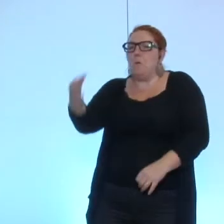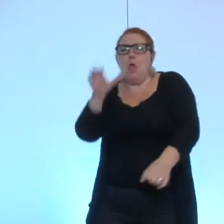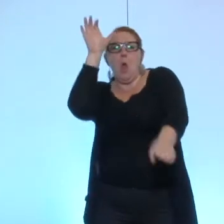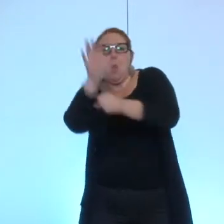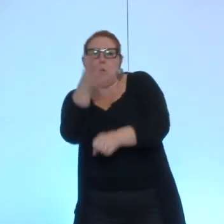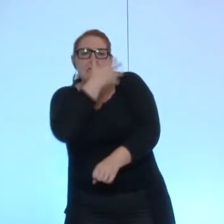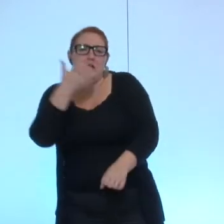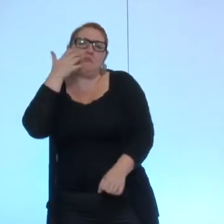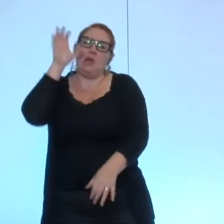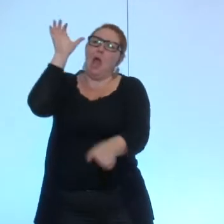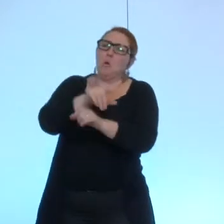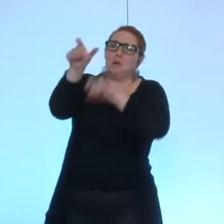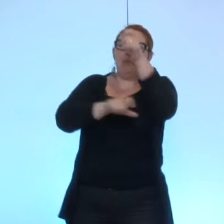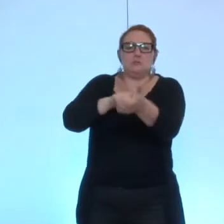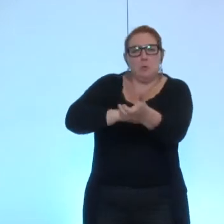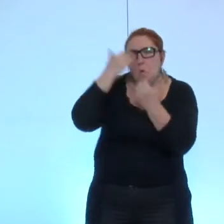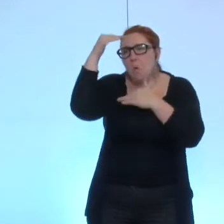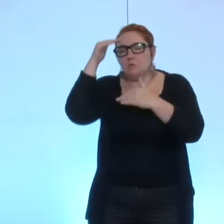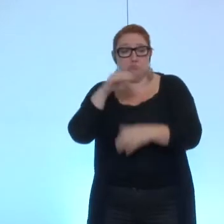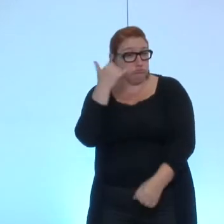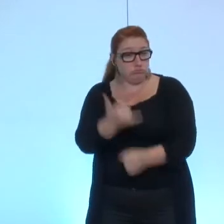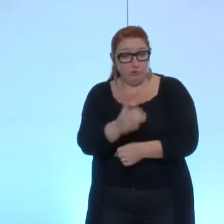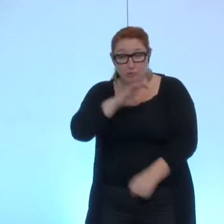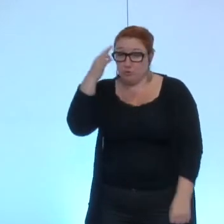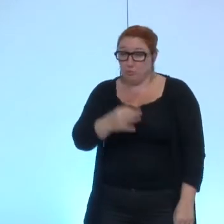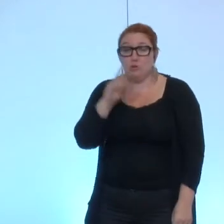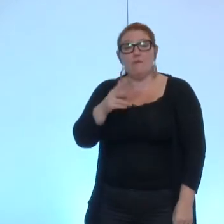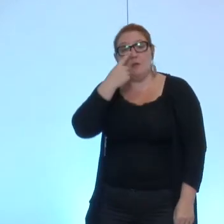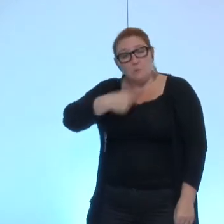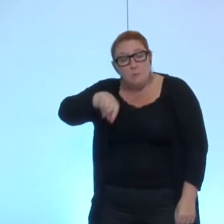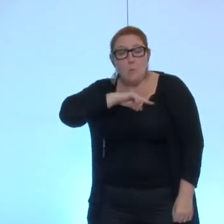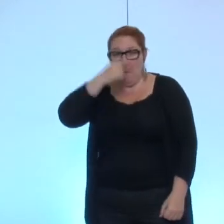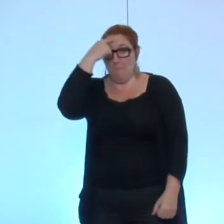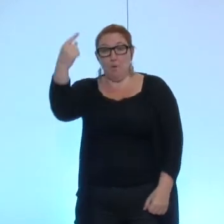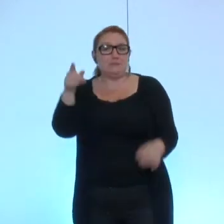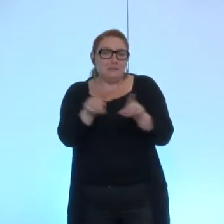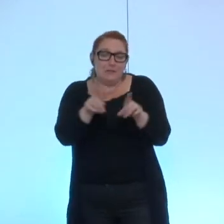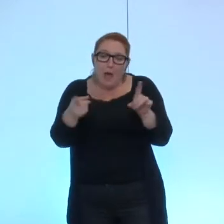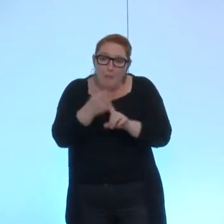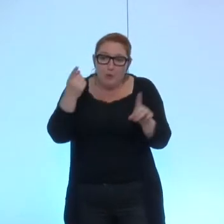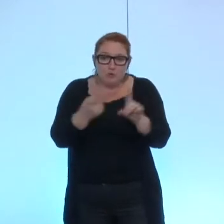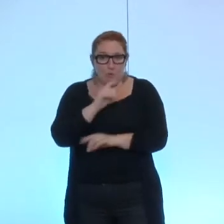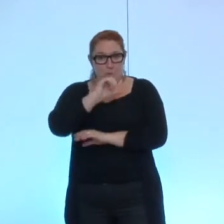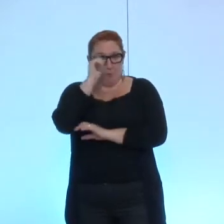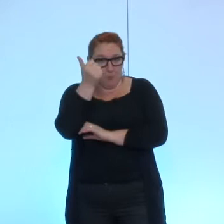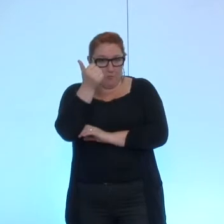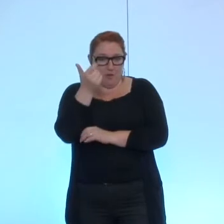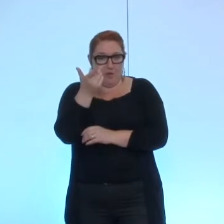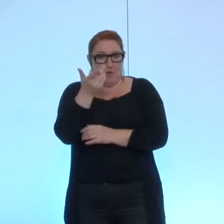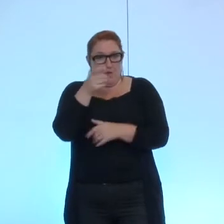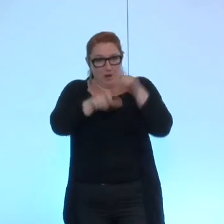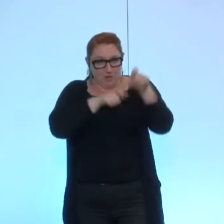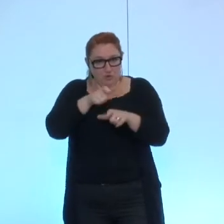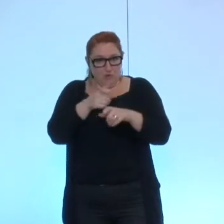que sais-je c'est archi faux simplement nous pensons qu'il faut savoir aider les gens à se développer d'abord dans leur propre pays et nous sommes très